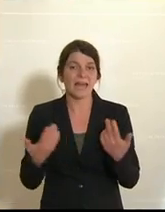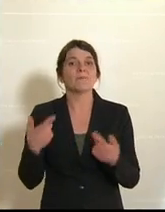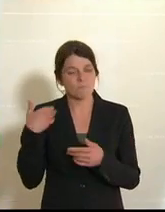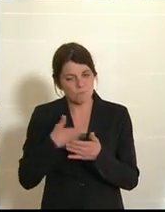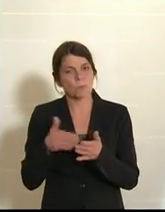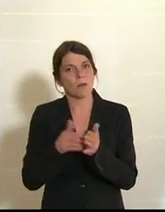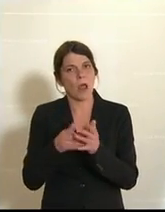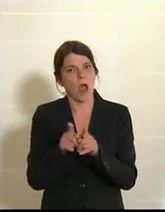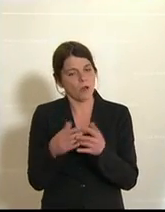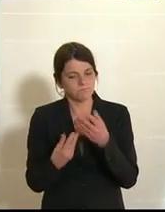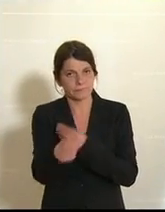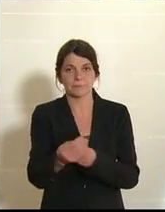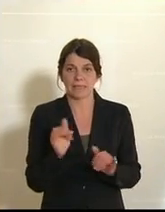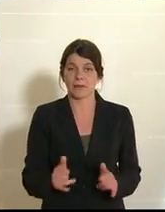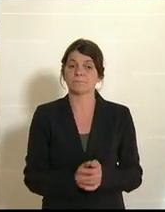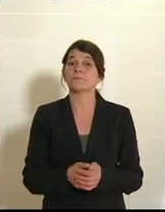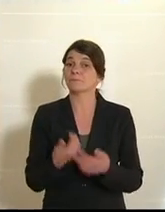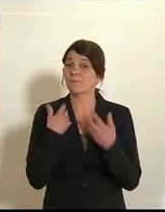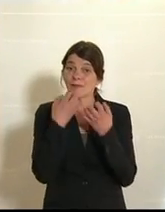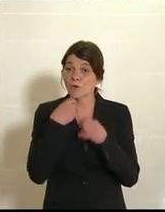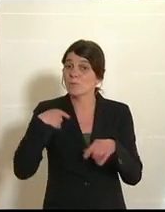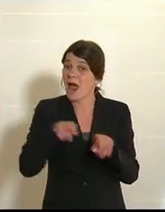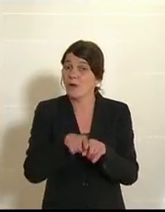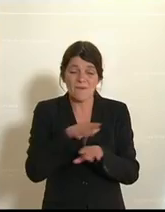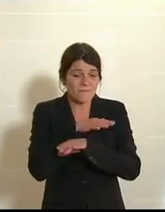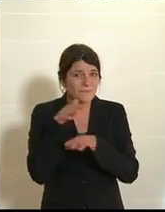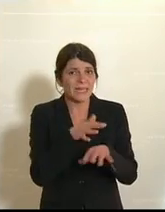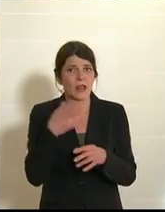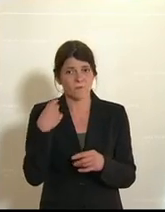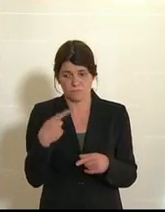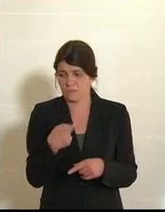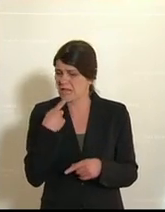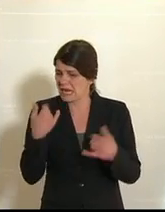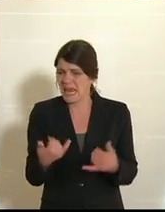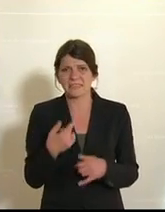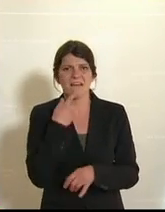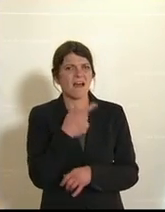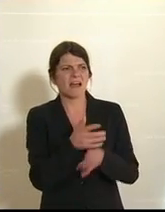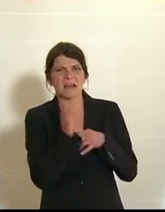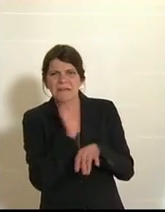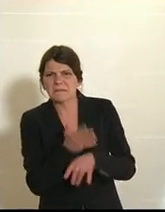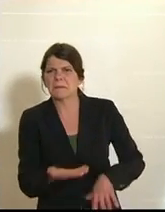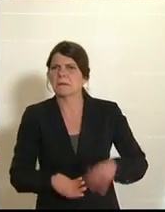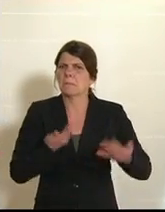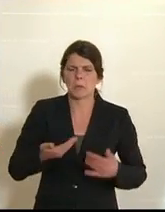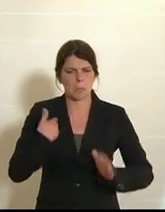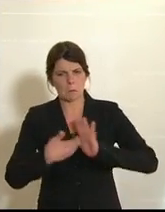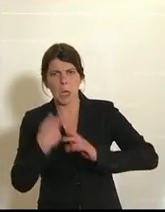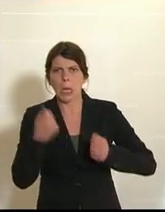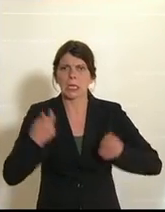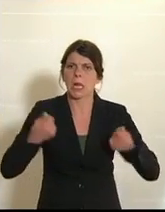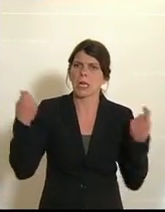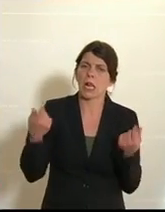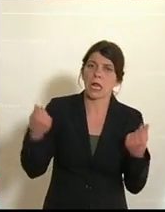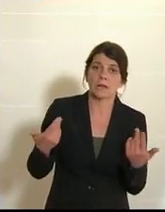ich würde mir sehr wünschen, dass vieles von dem, was jetzt als kritisch und wir brauchen Geld, Geld,